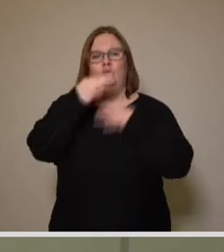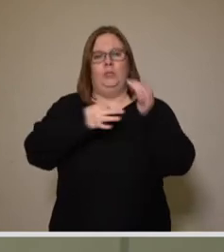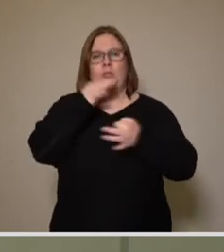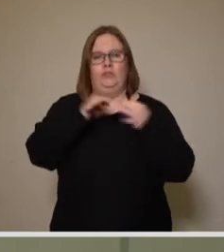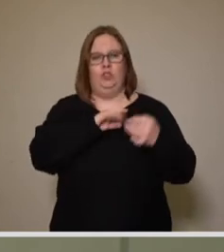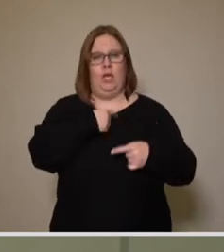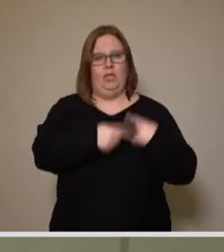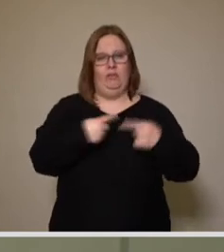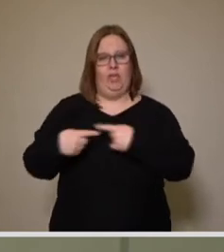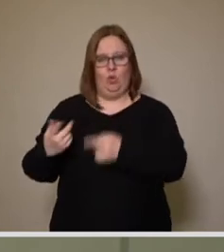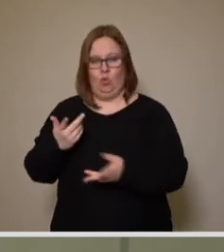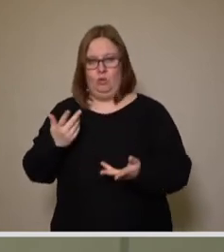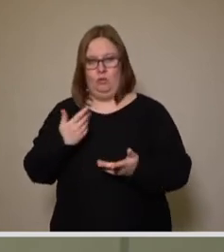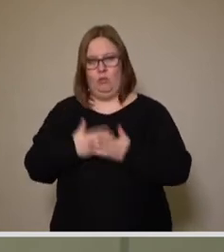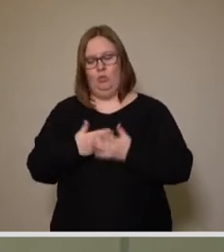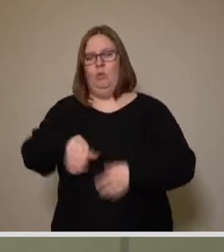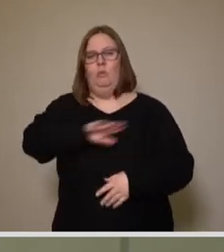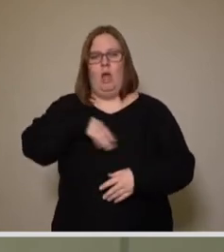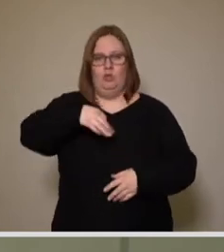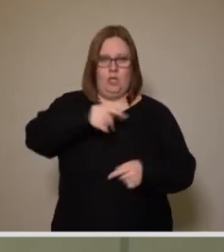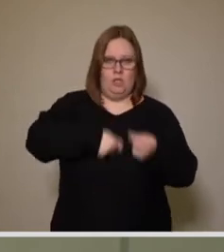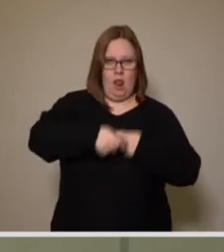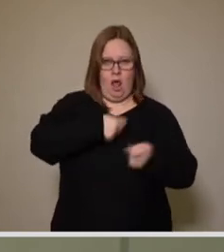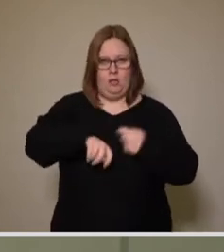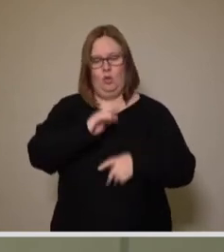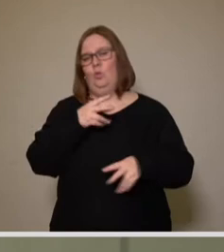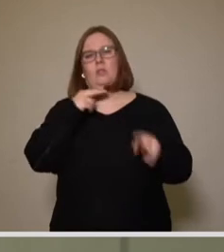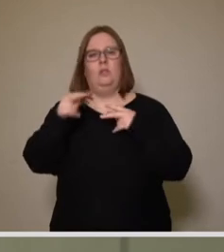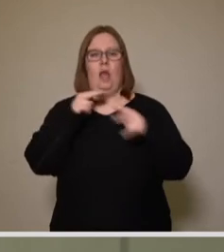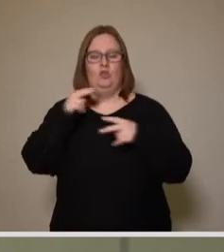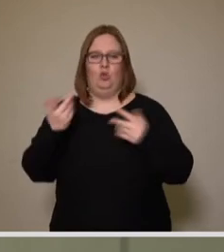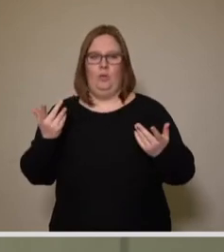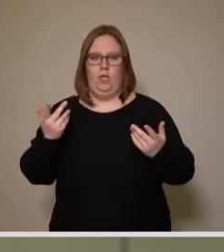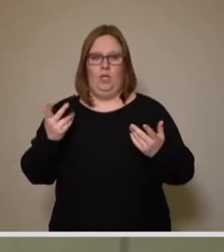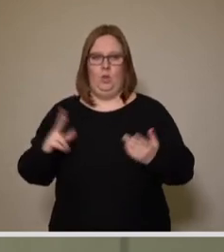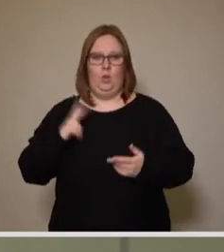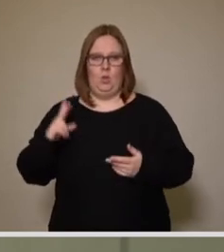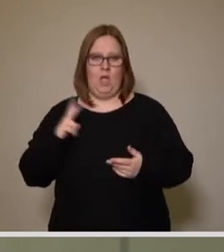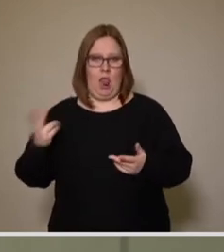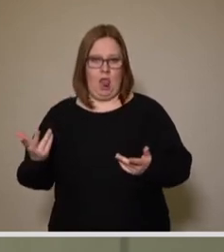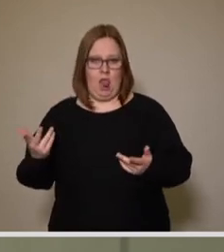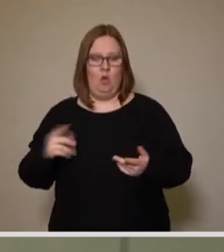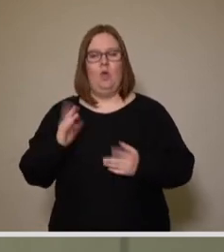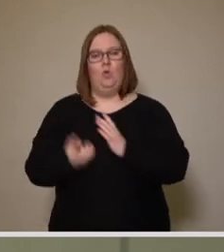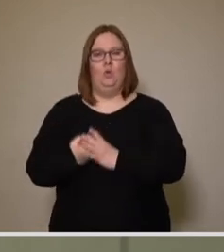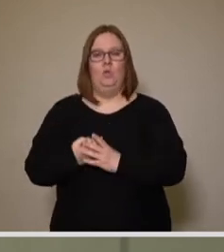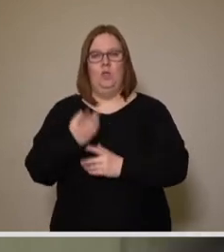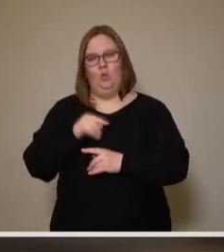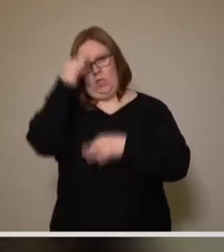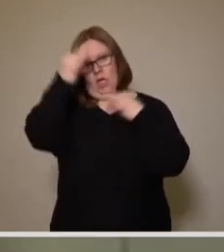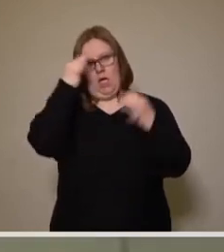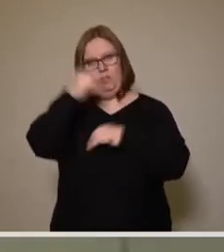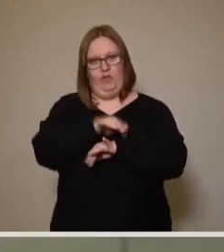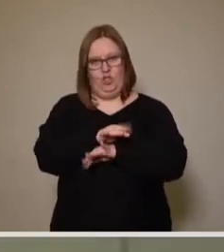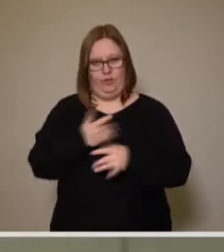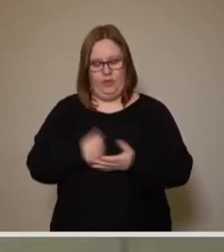Gewerbesteuereinnahmen zu sehen, insbesondere in Bereichen Einzelhandel, Gastronomie, Gastronomie, Hotellerie sowie Kultur und Kreativwirtschaft?